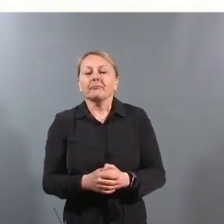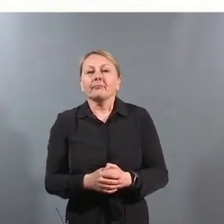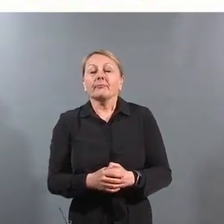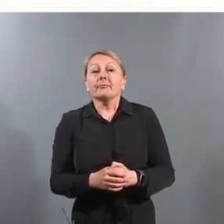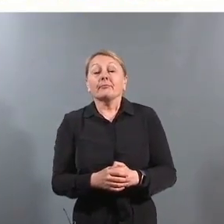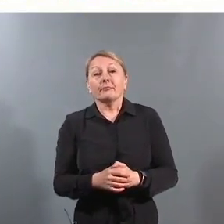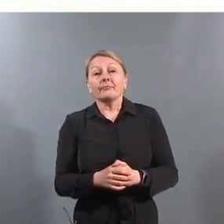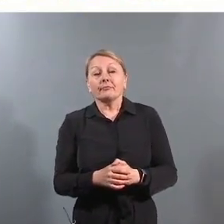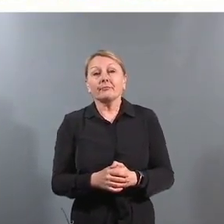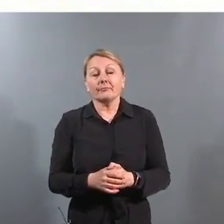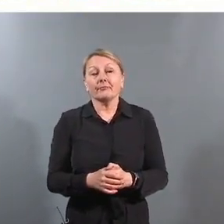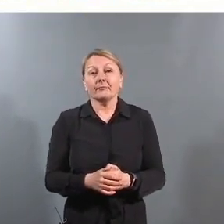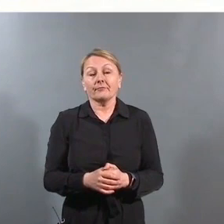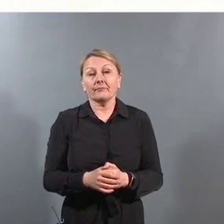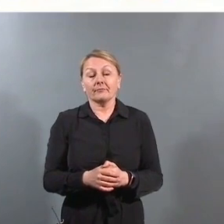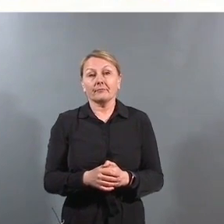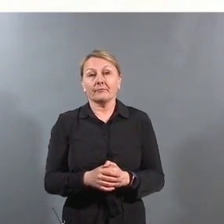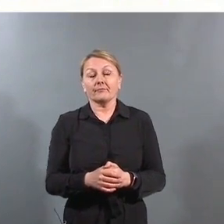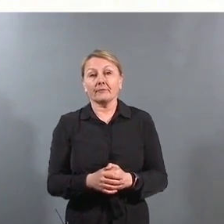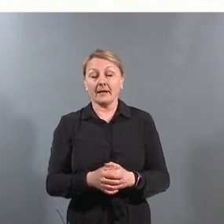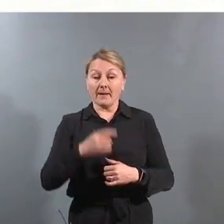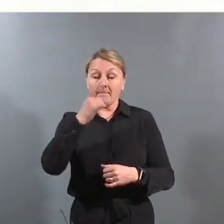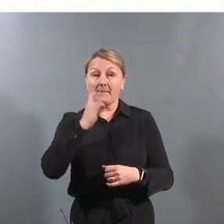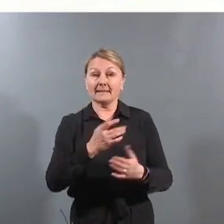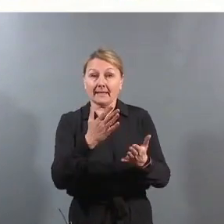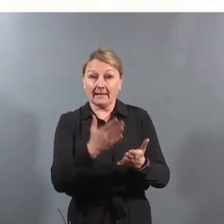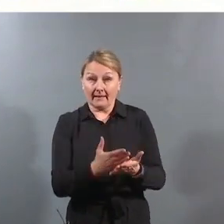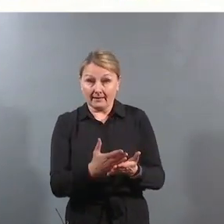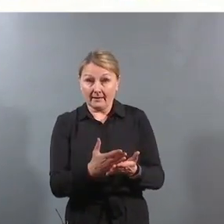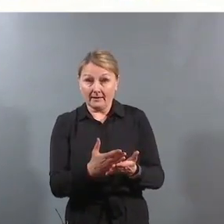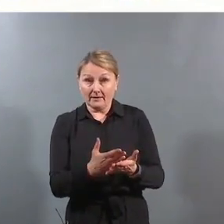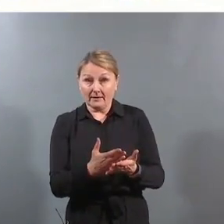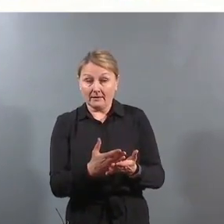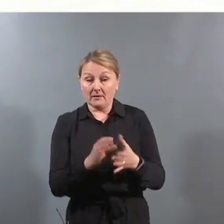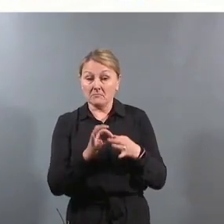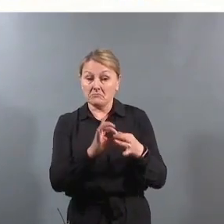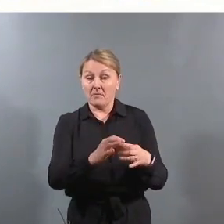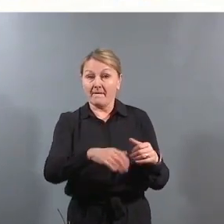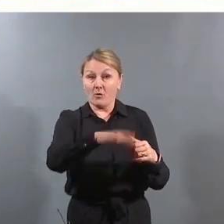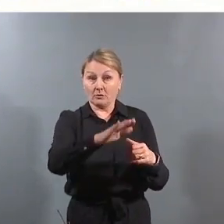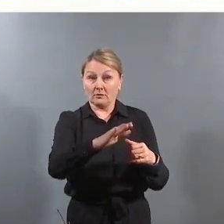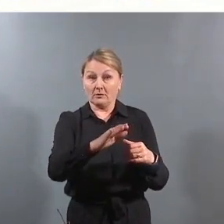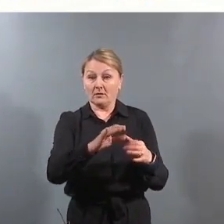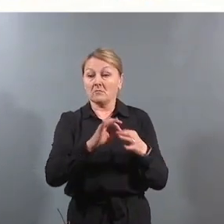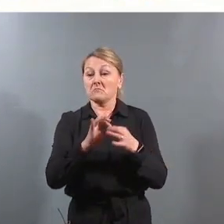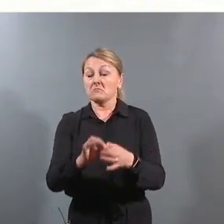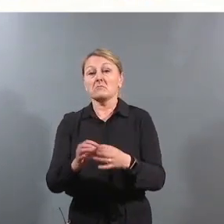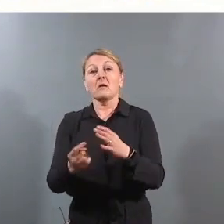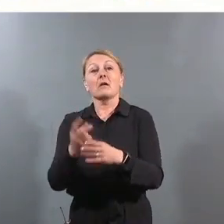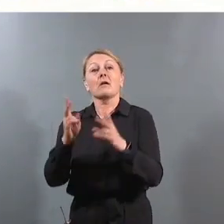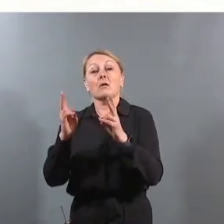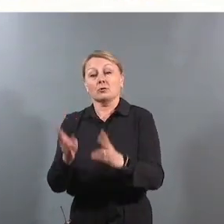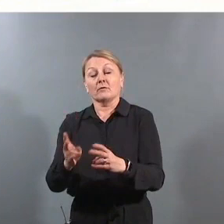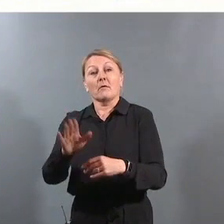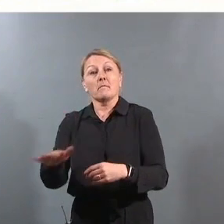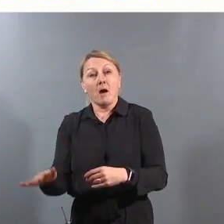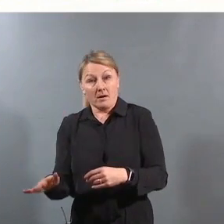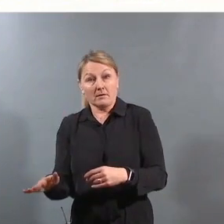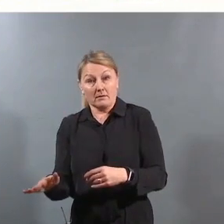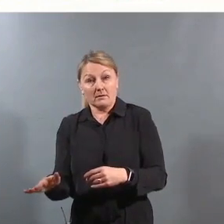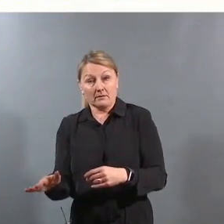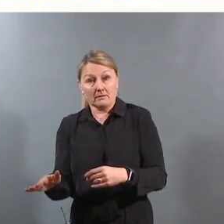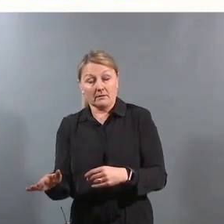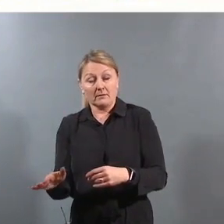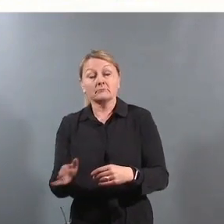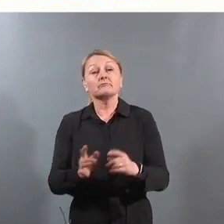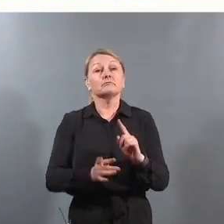Det er da slik at menneskerettighetene som gjelder for voksne, de gjelder også for barn, bare så det er sagt. Men så